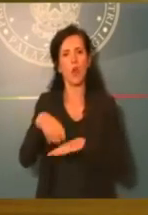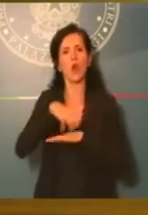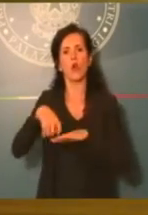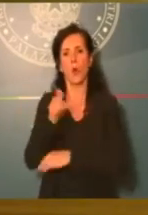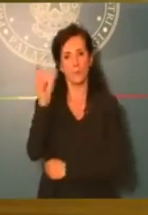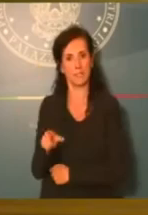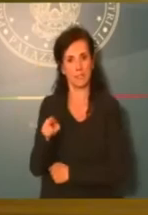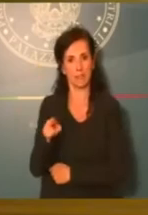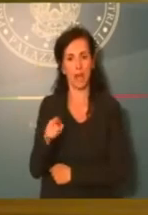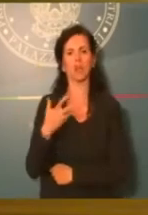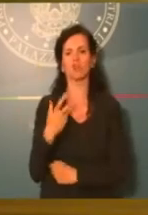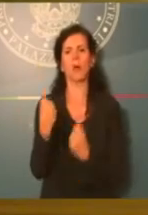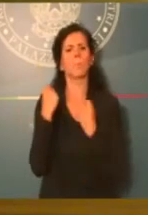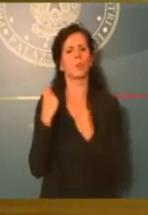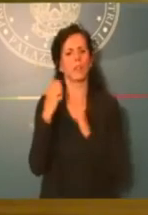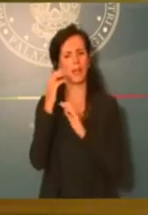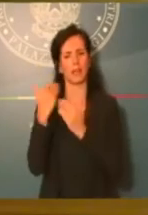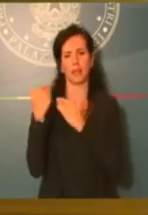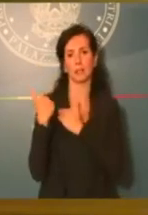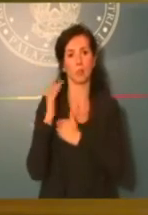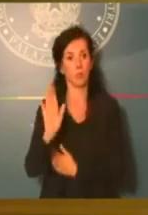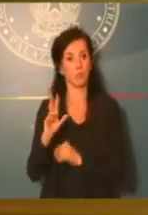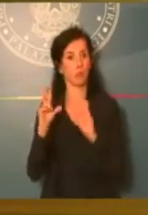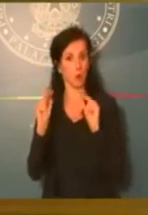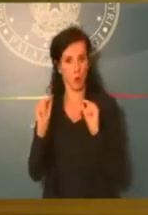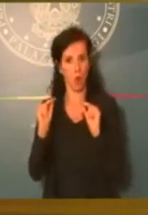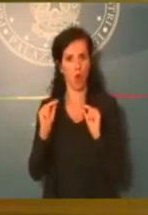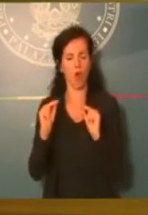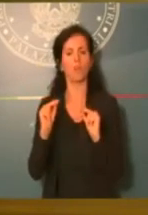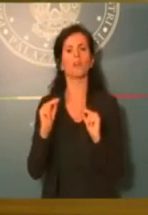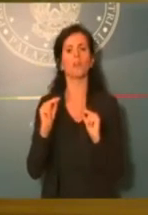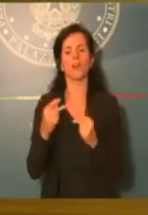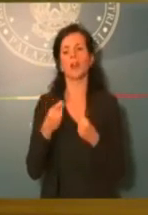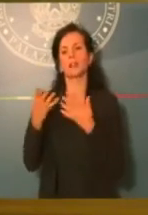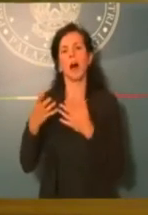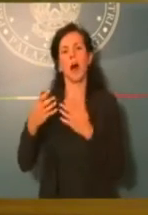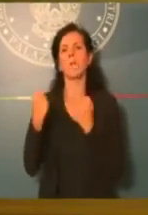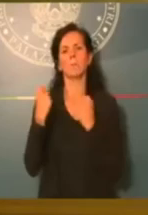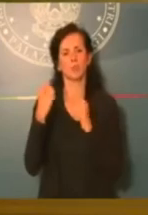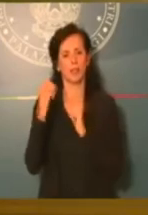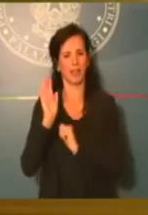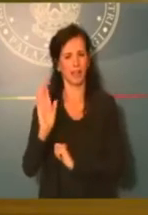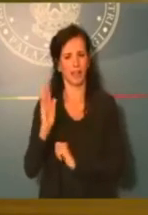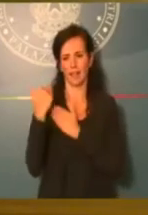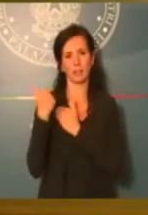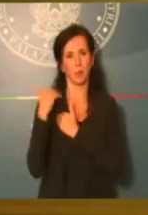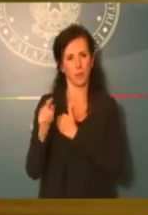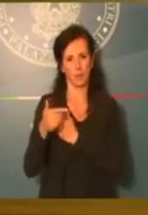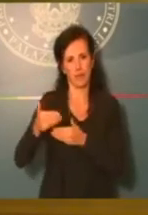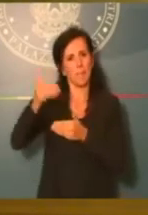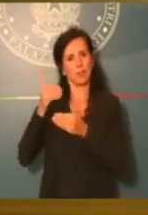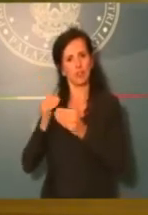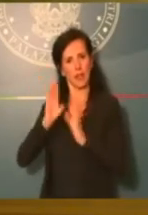tutte le precedenti norme che davano poteri ai commissari perché, come diceva prima il Presidente, abbiamo